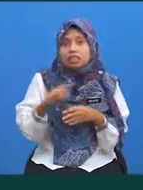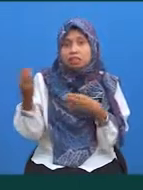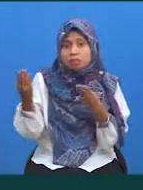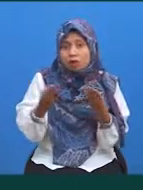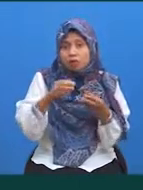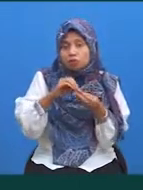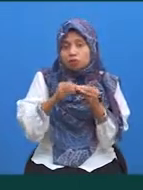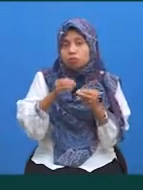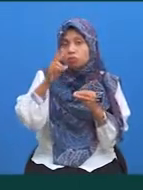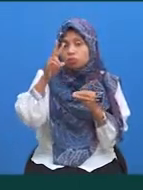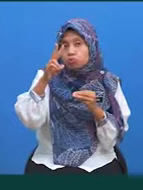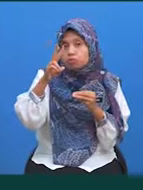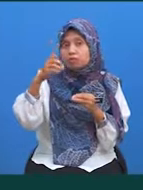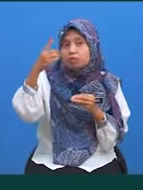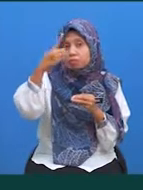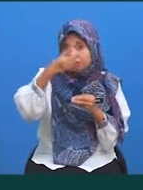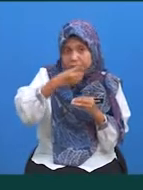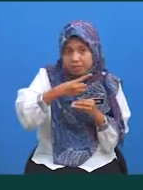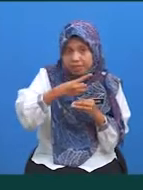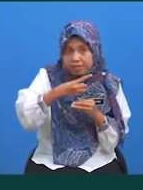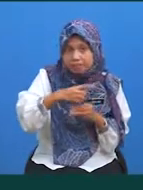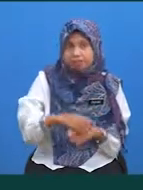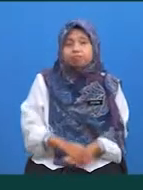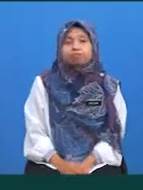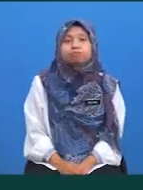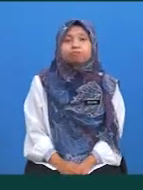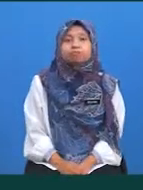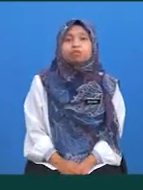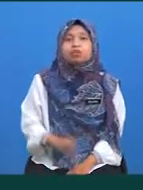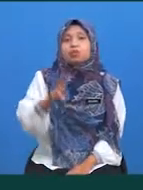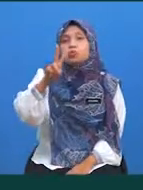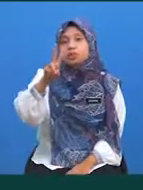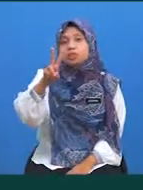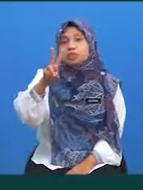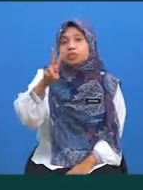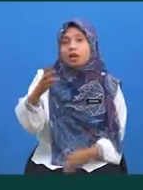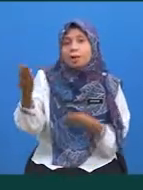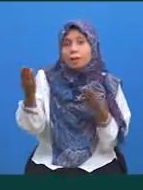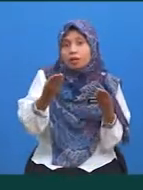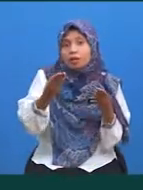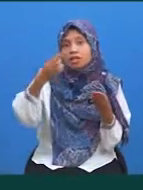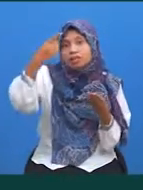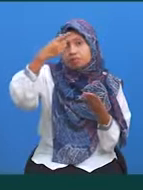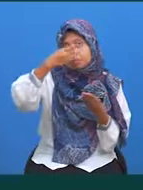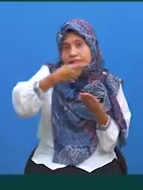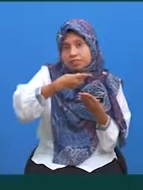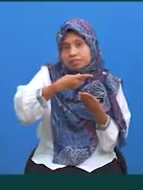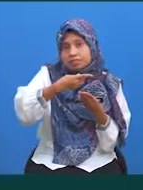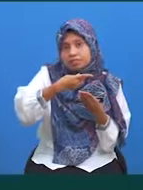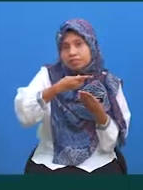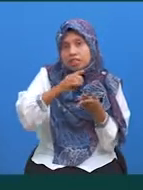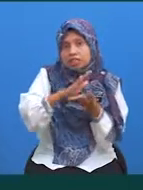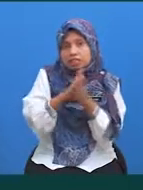nombor 2 ke depan Mudah bukan? 2 bawa ke depan Maka